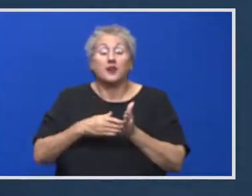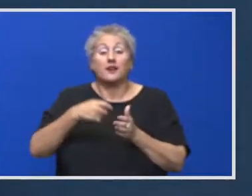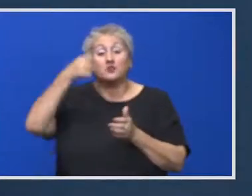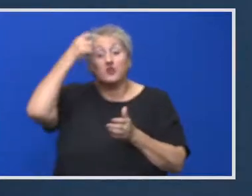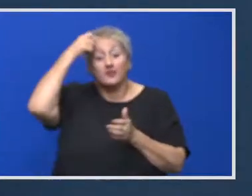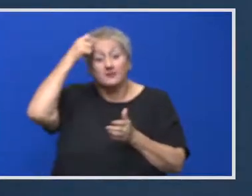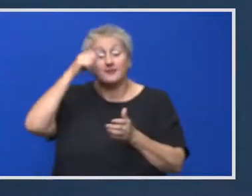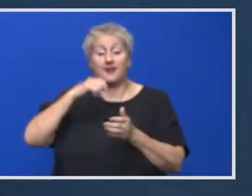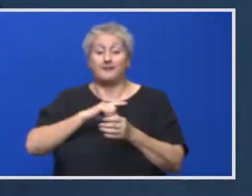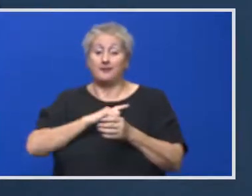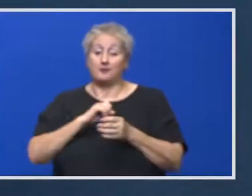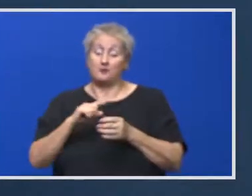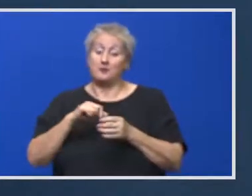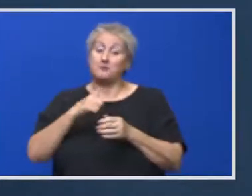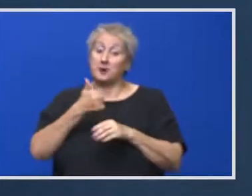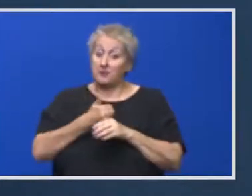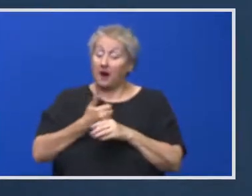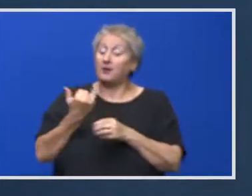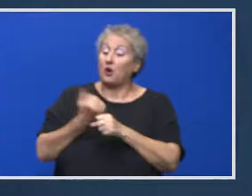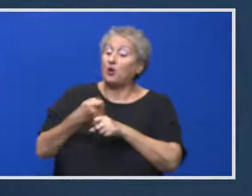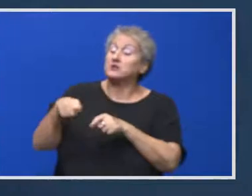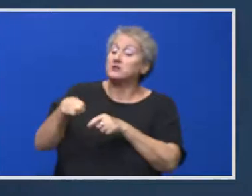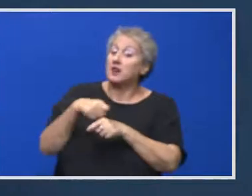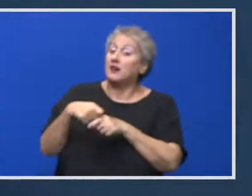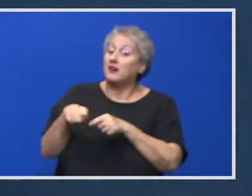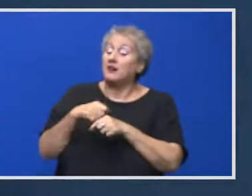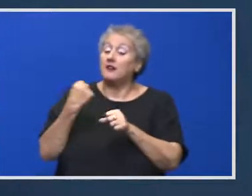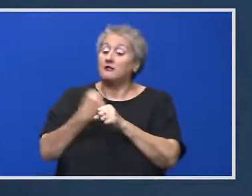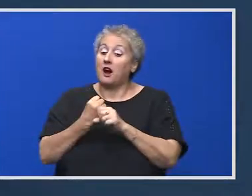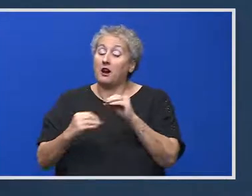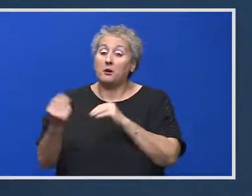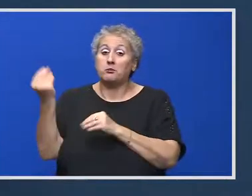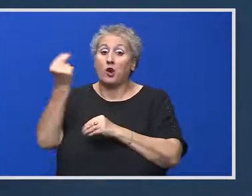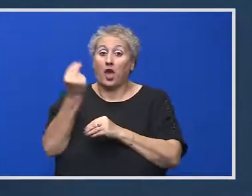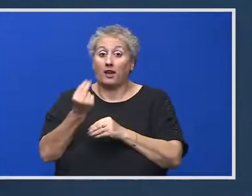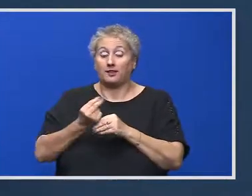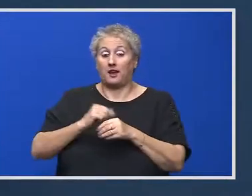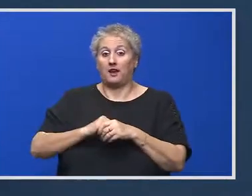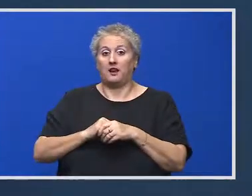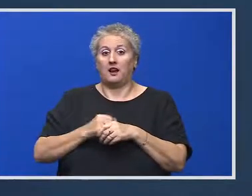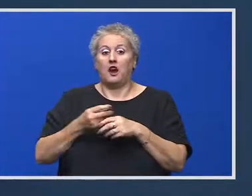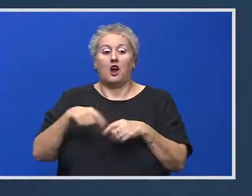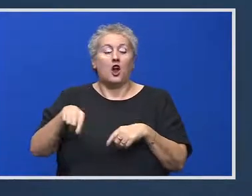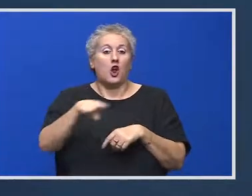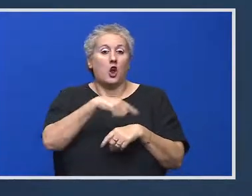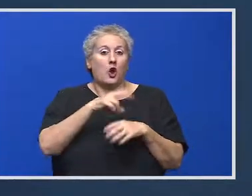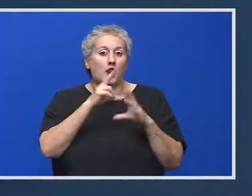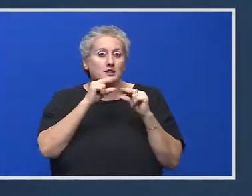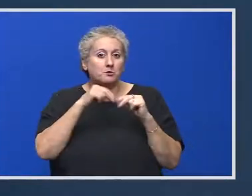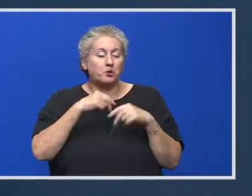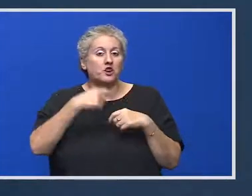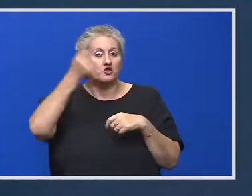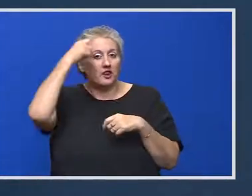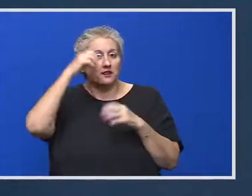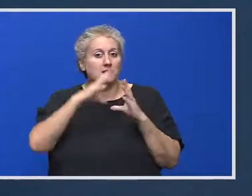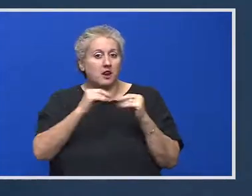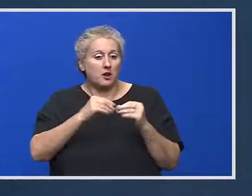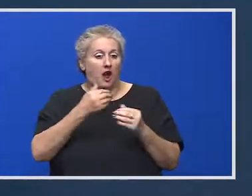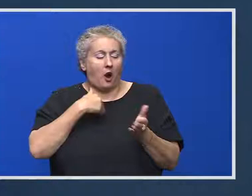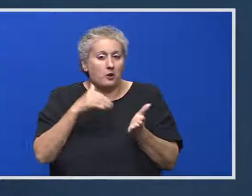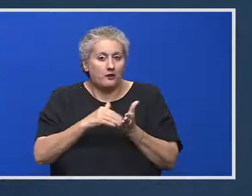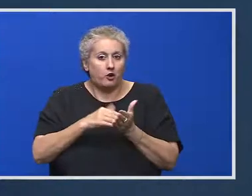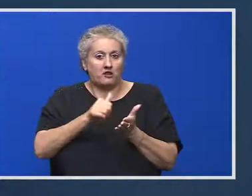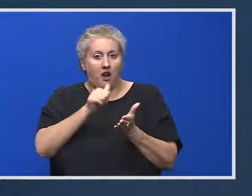Primarii sunt cei care vor face licitații și vor implementa aceste proiecte. Dar ne spun românii că au nevoie și de apă, și de